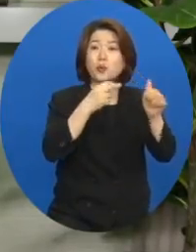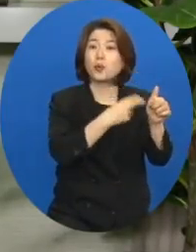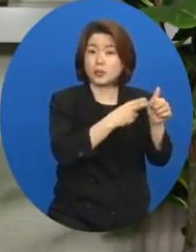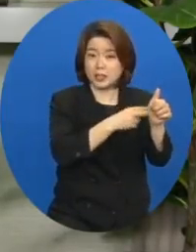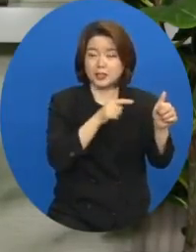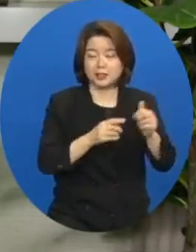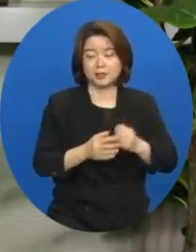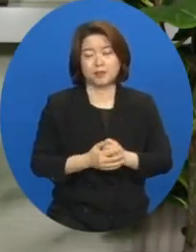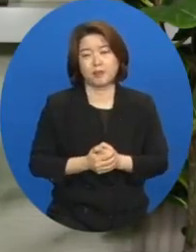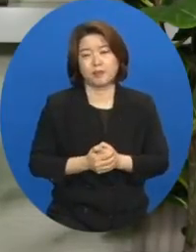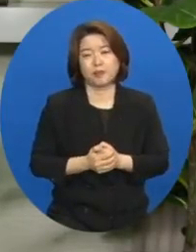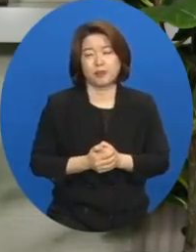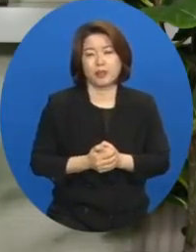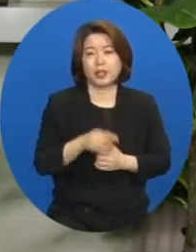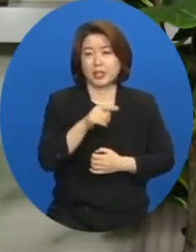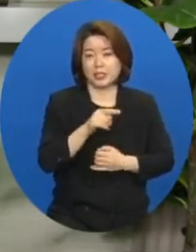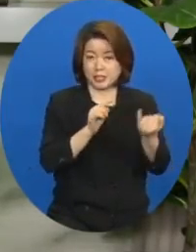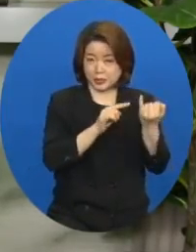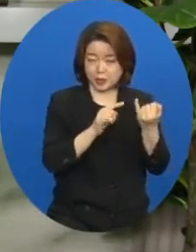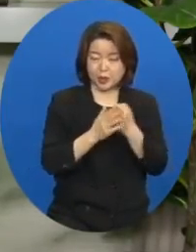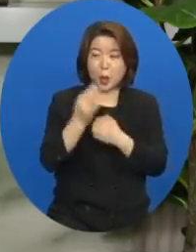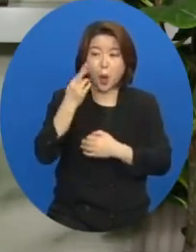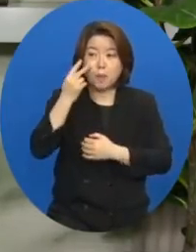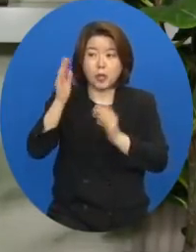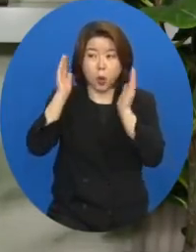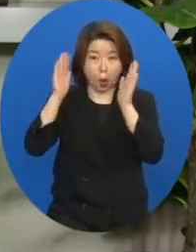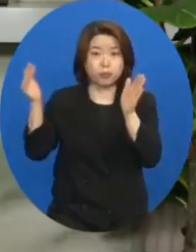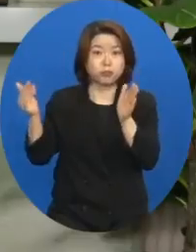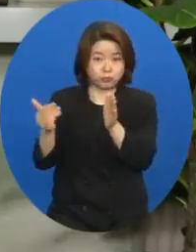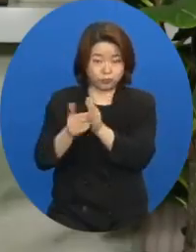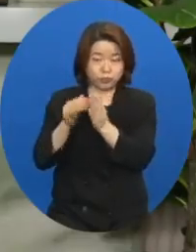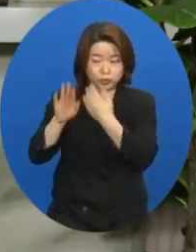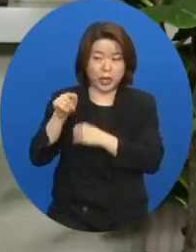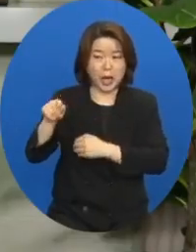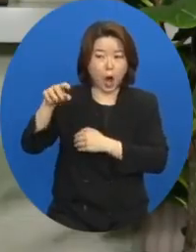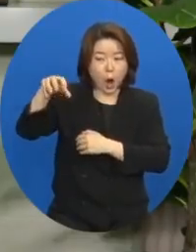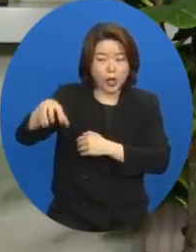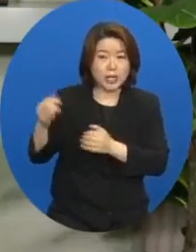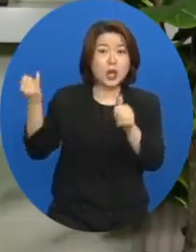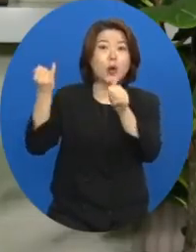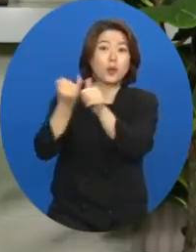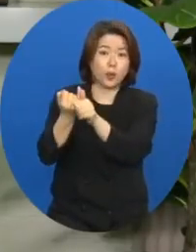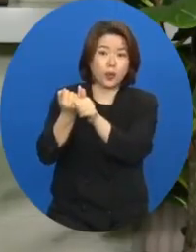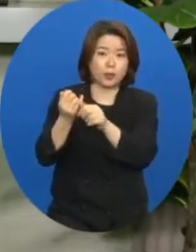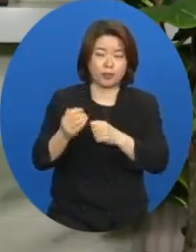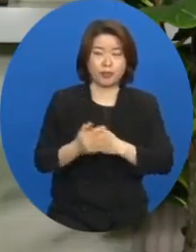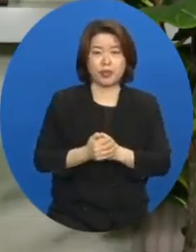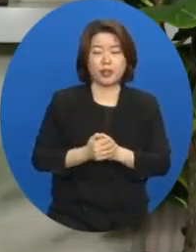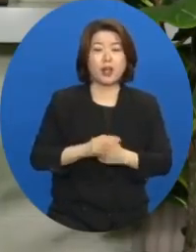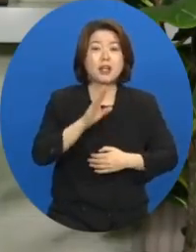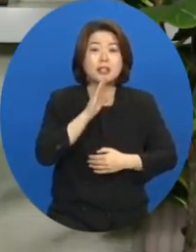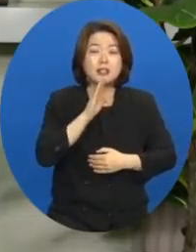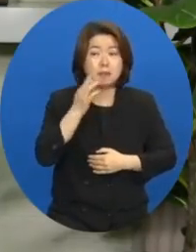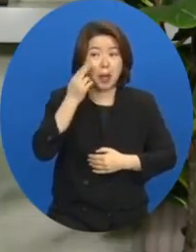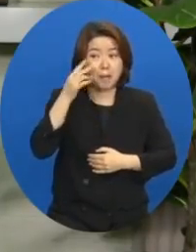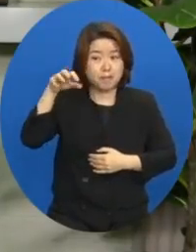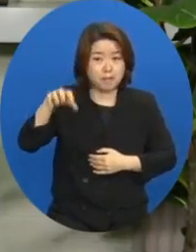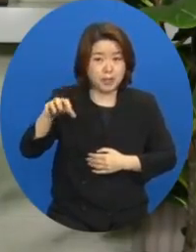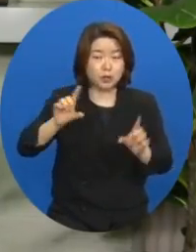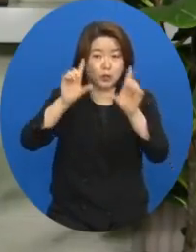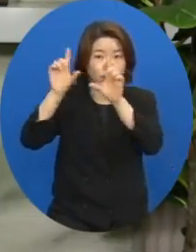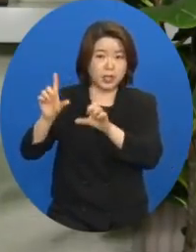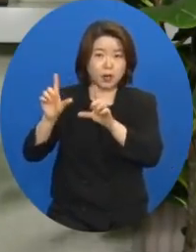그 임은미 선교사님이 미국에서 공부하고 그리고 거기서 결혼하고 참 미국 생활을